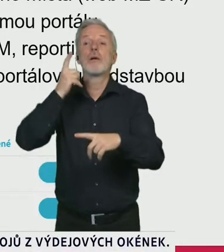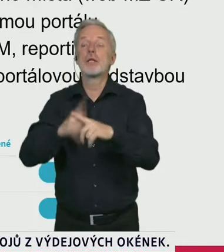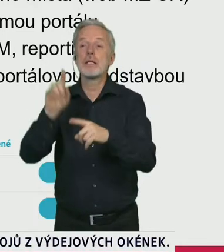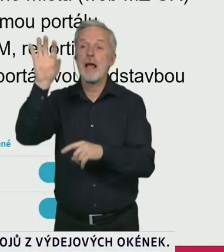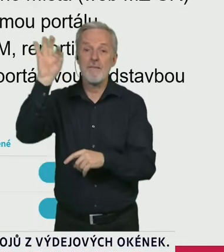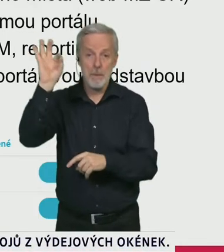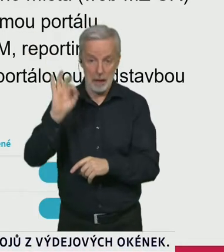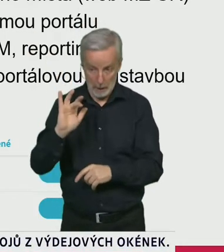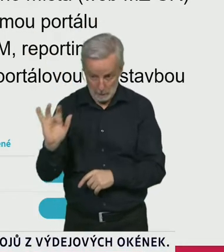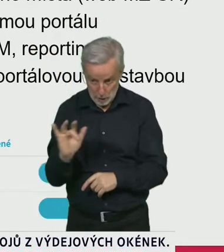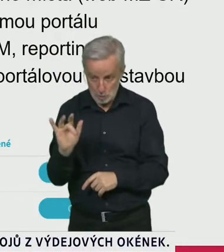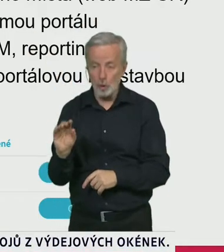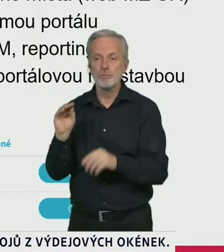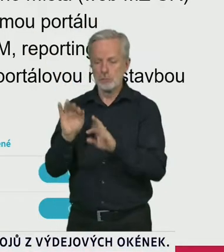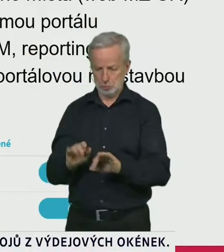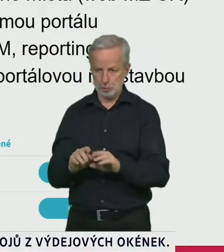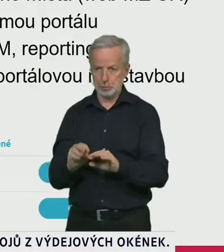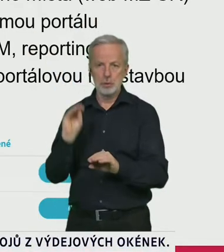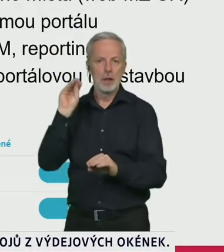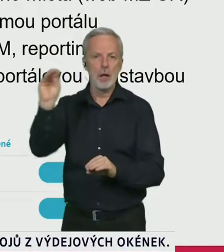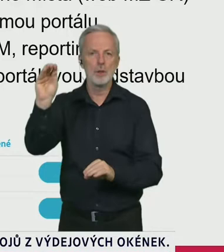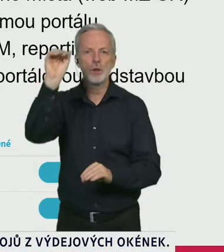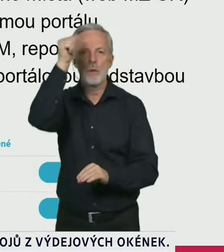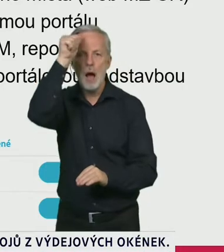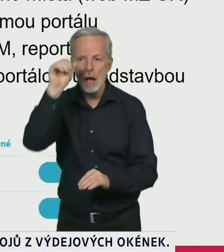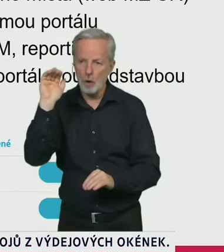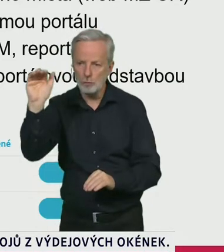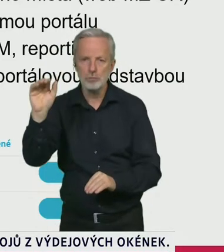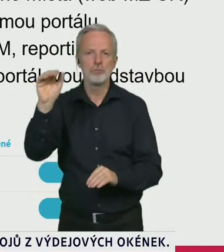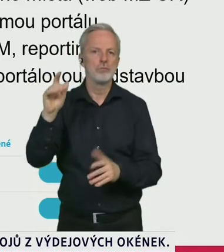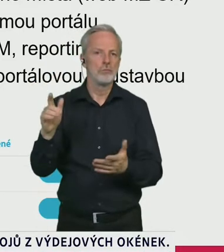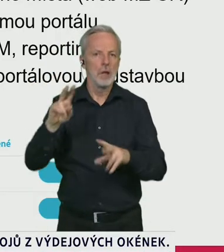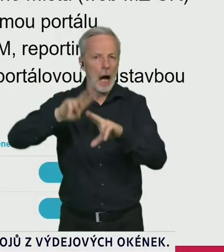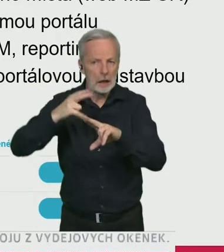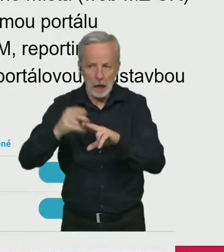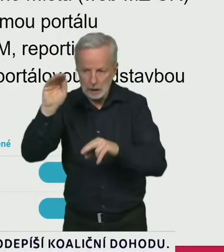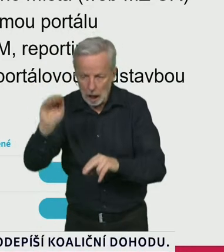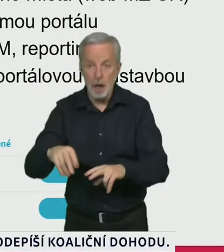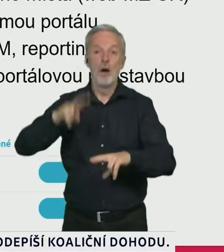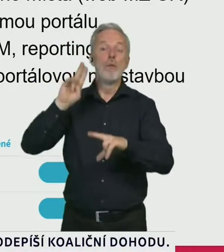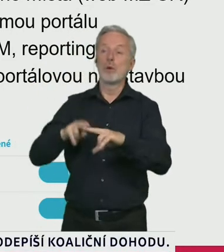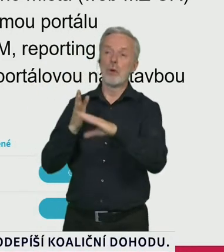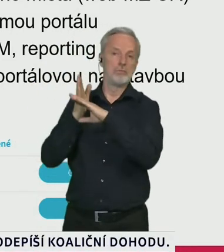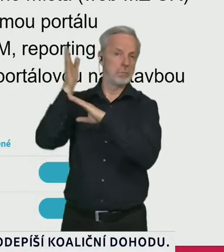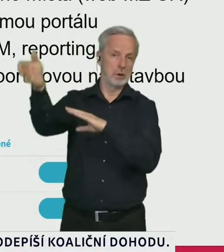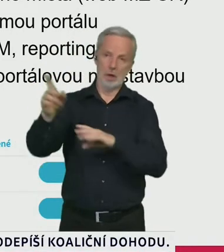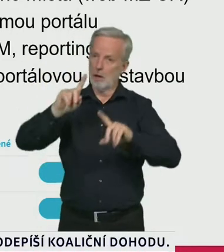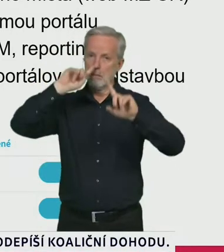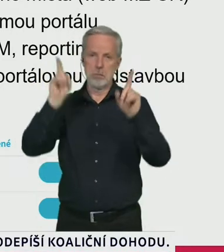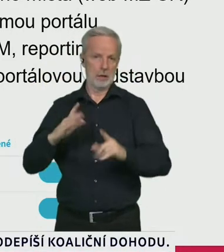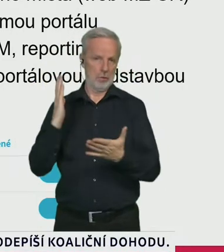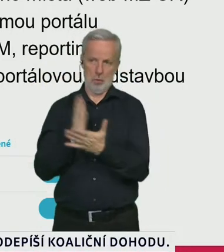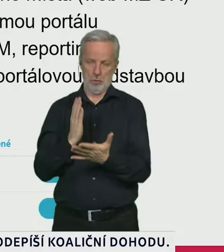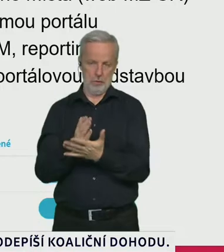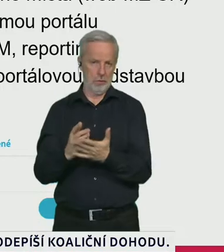vyplníte tam i svoje údaje a tím se osobní a tím se vlastně zrychluje potom průběh toho testování na